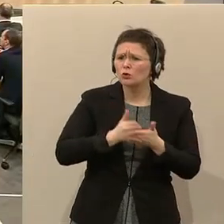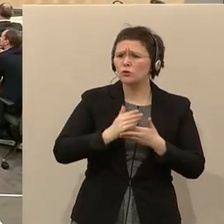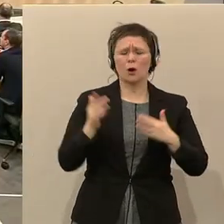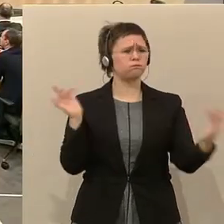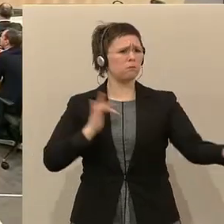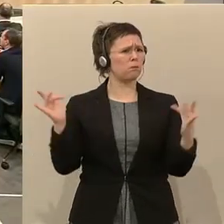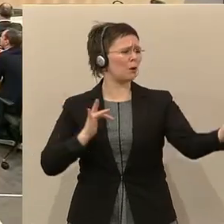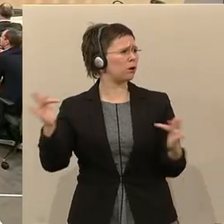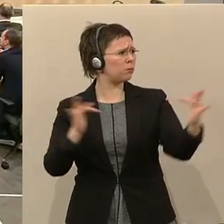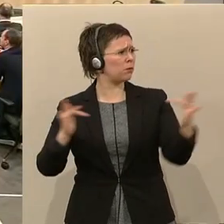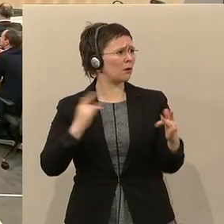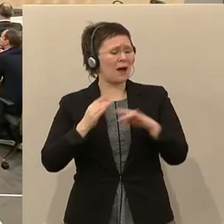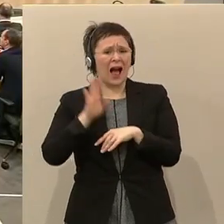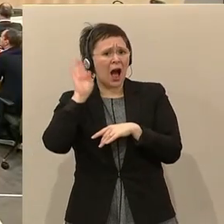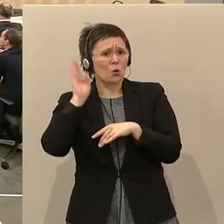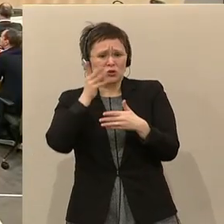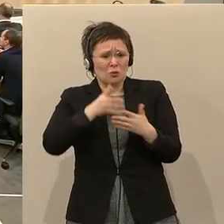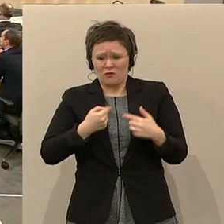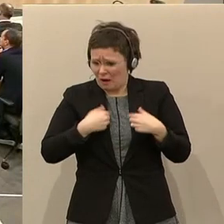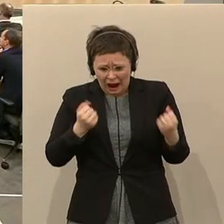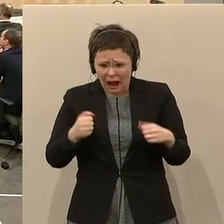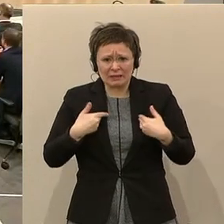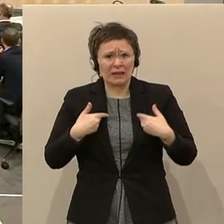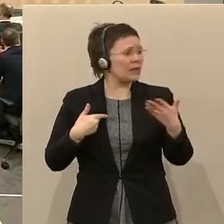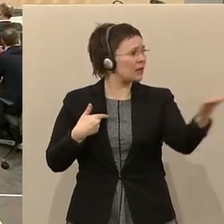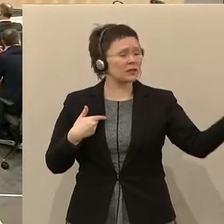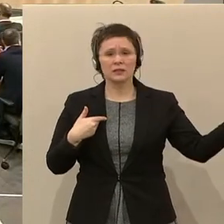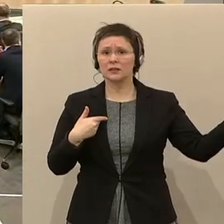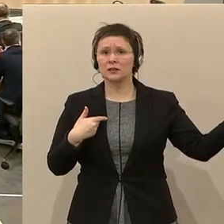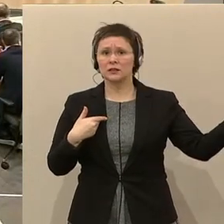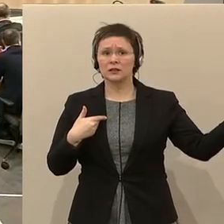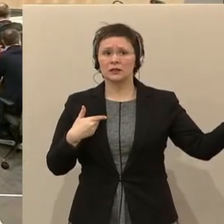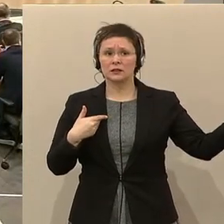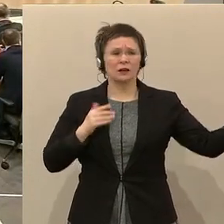Überprüfung unmöglich machen. Es ist ja lächerlich, dass dieser Nachher passiert.